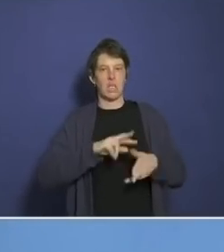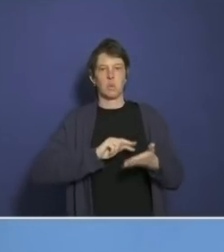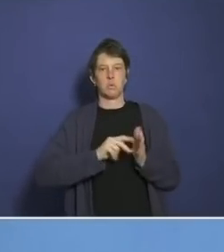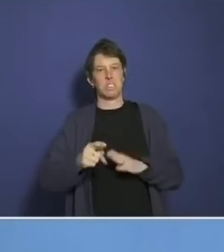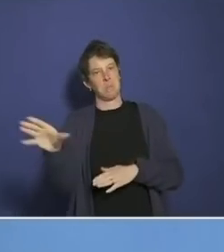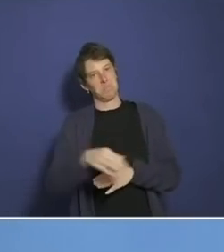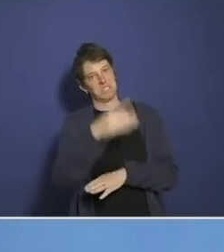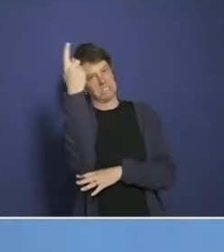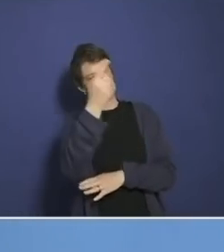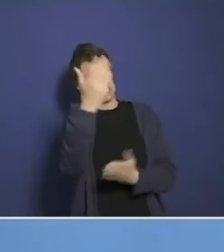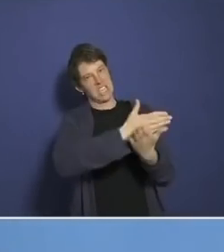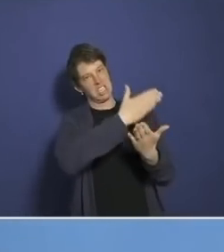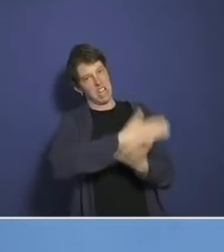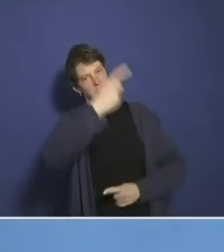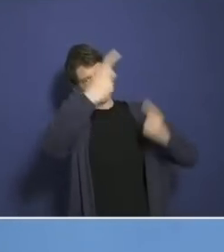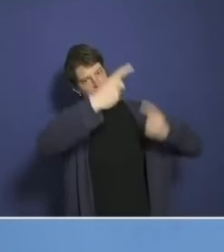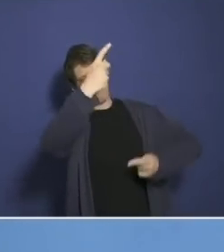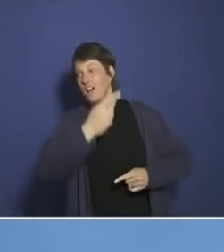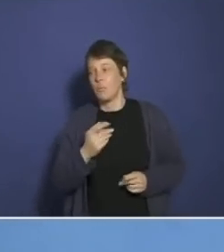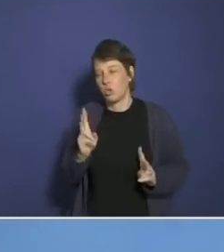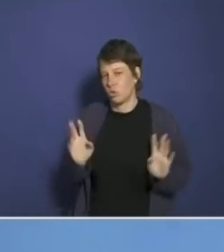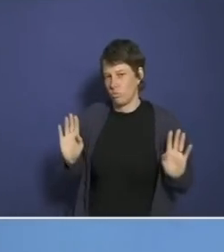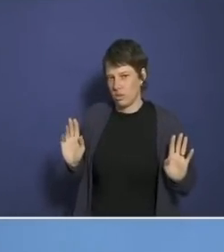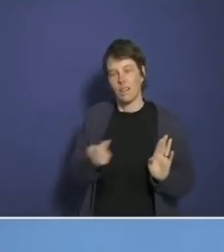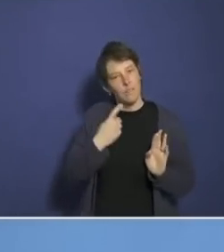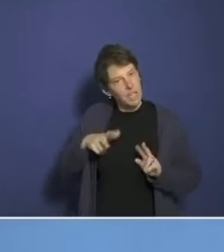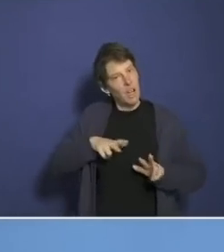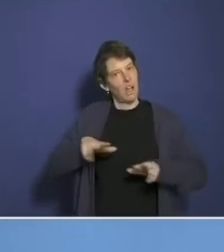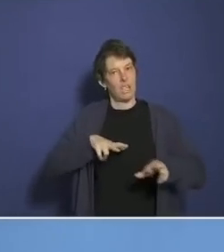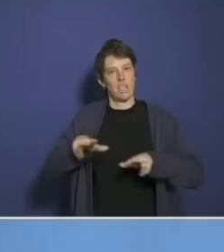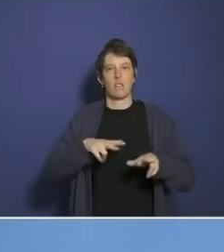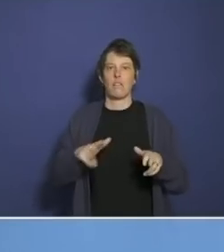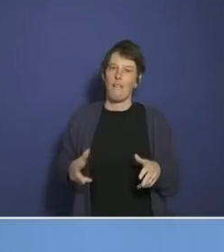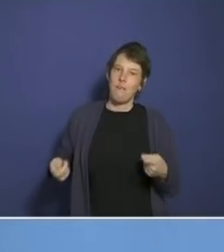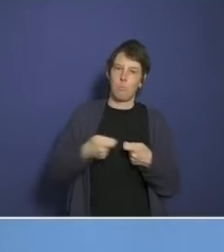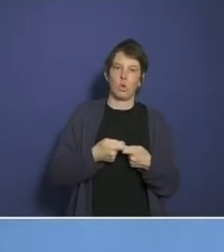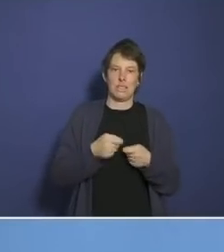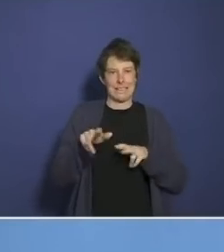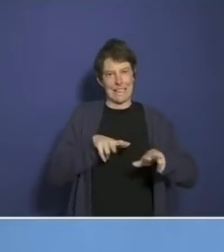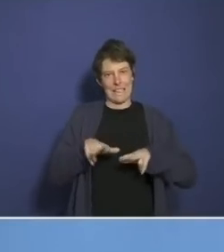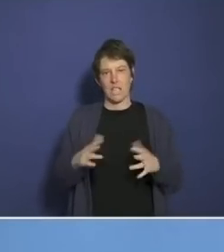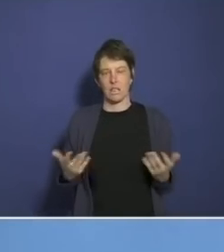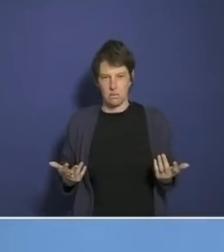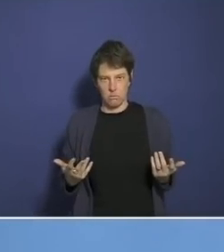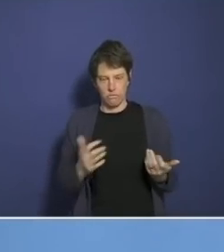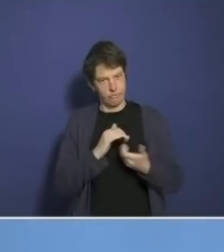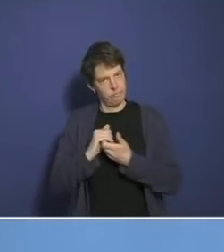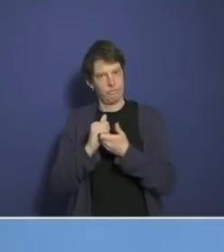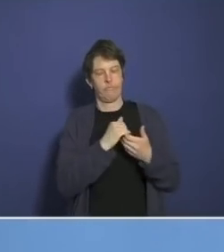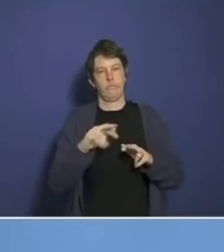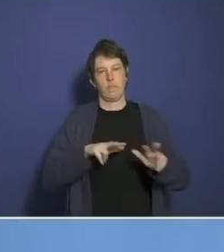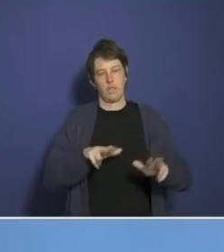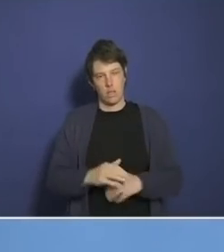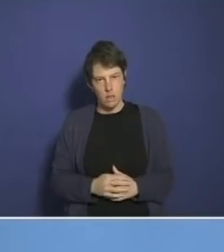klar nicht so. Also wir regieren im Verbund. Das ist mir neu. Ich dachte, wir haben eine